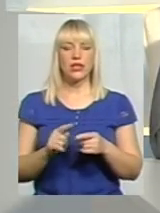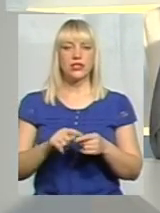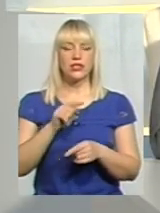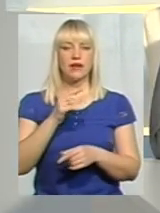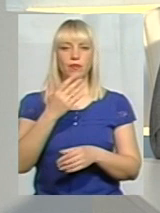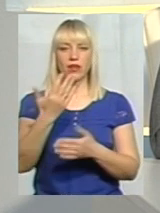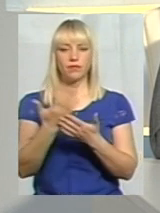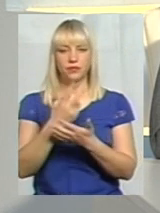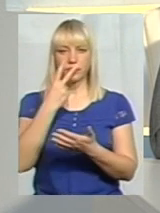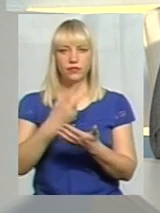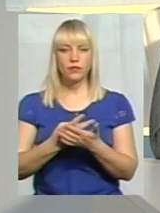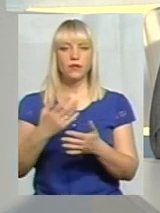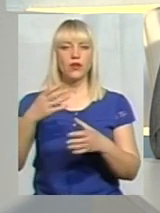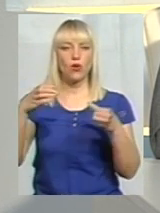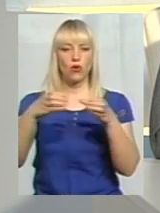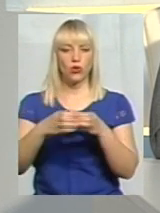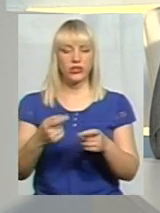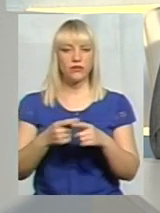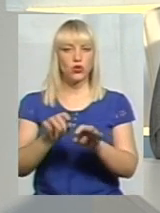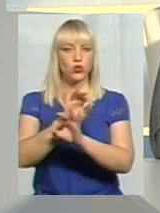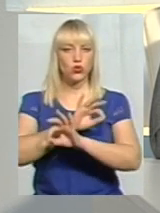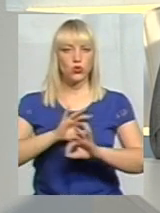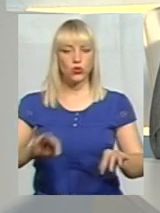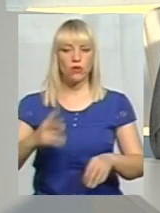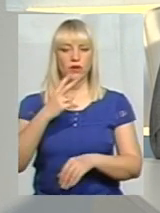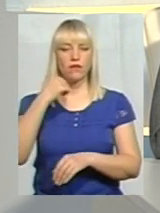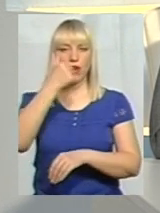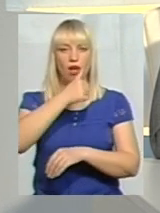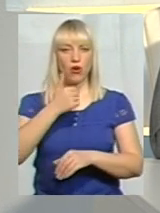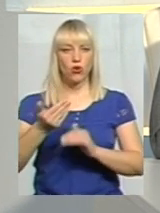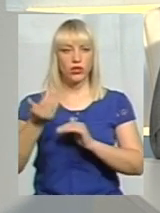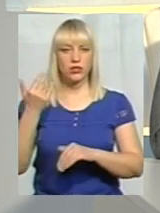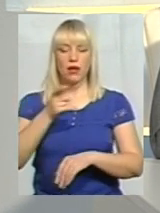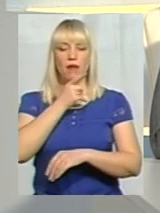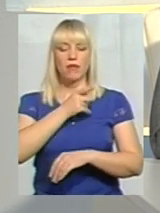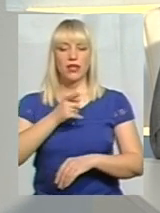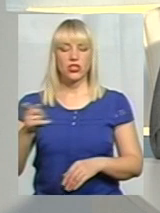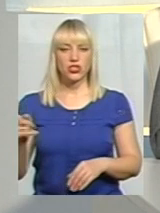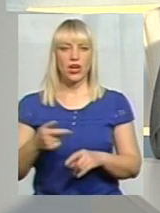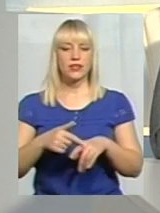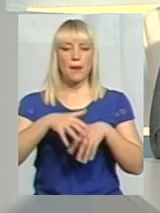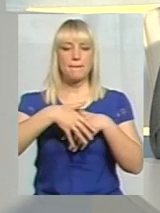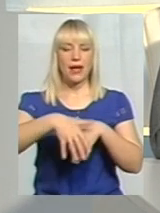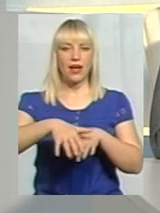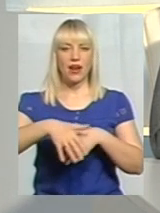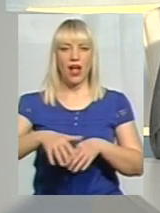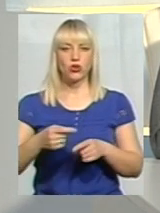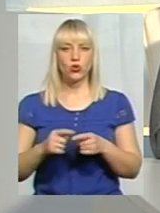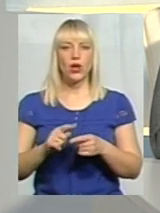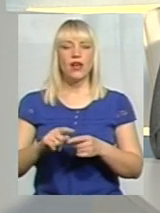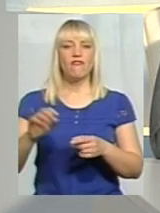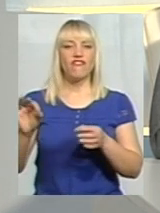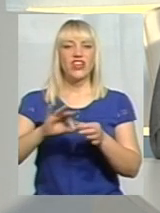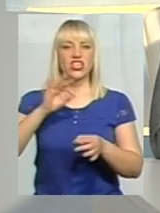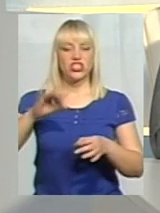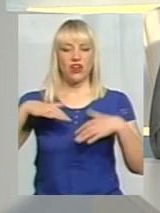чудовий, і два роки назад, саме під час параду вишиванок у місті Києві, вони отримали перше місце